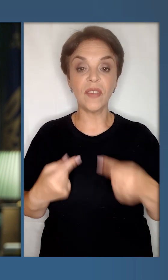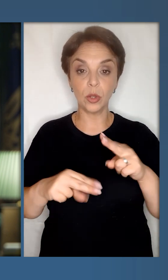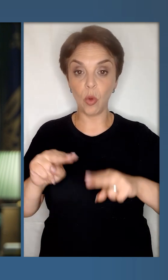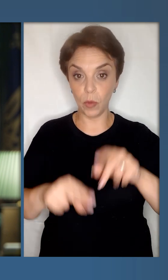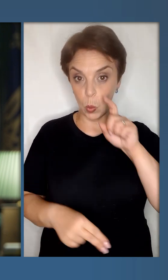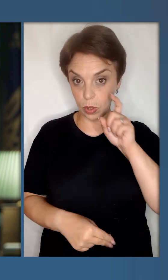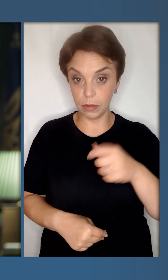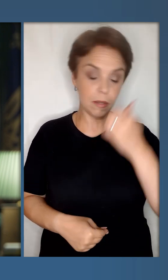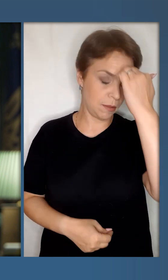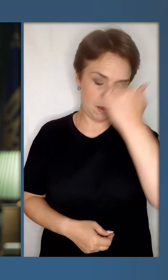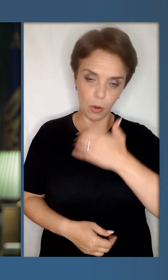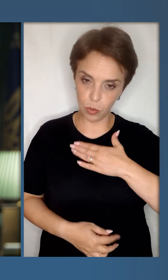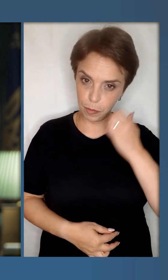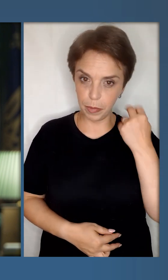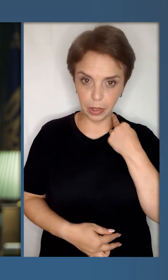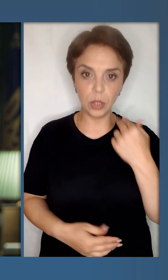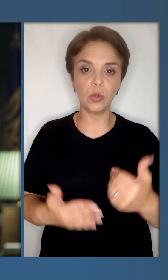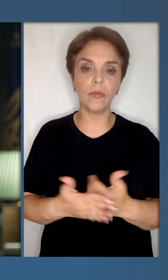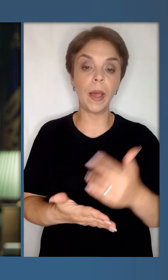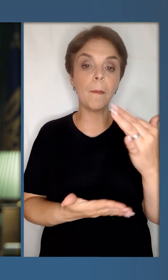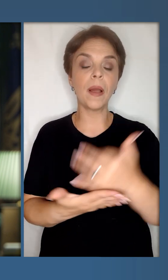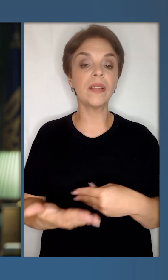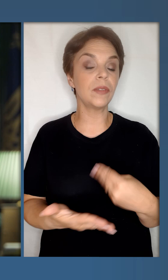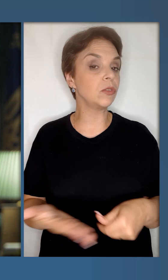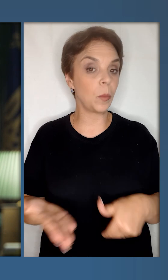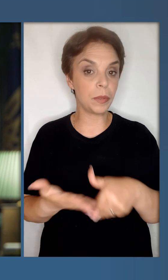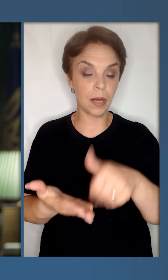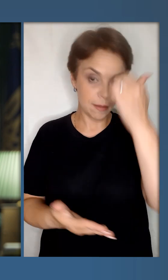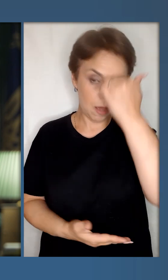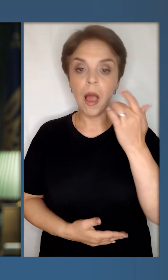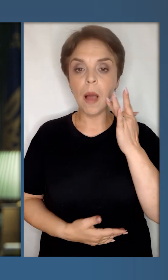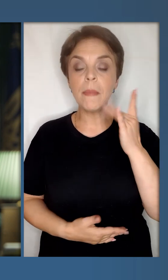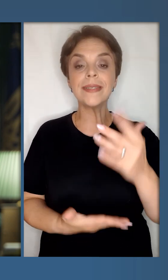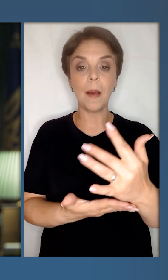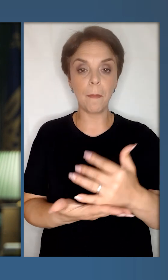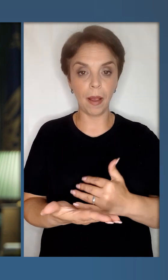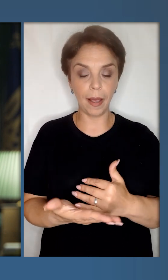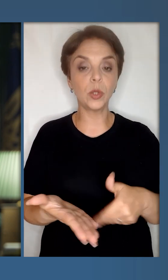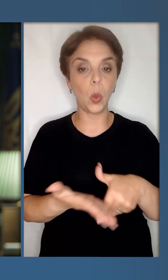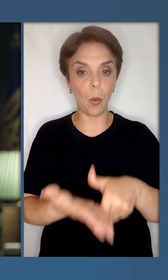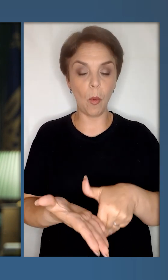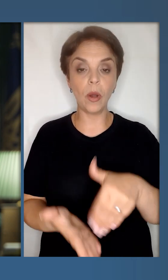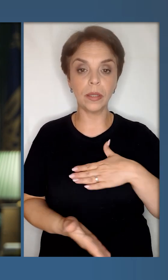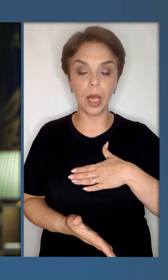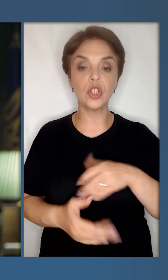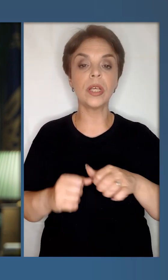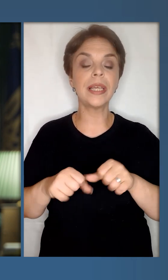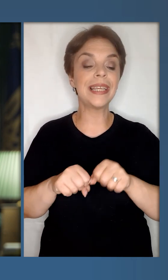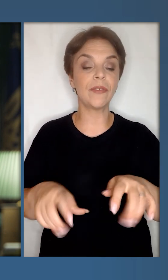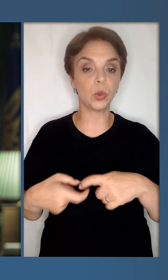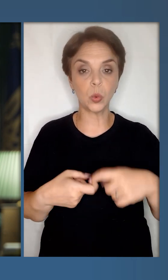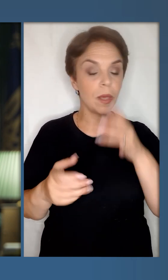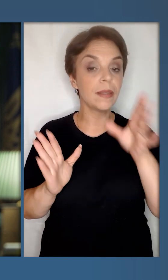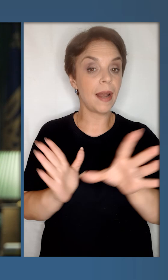відновлення України. Я дякую, Британії, за новий пакет фінансової підтримки. Дякую, Америко, за пакет допомоги нашій